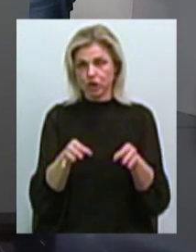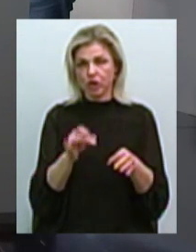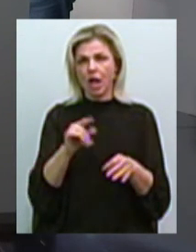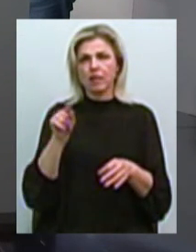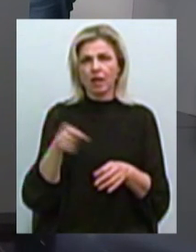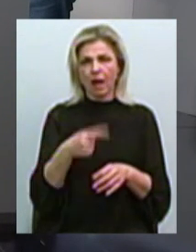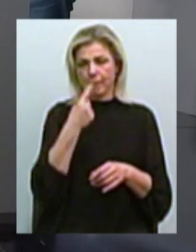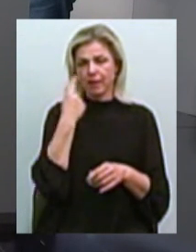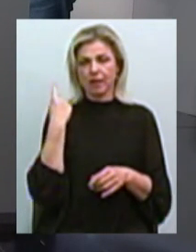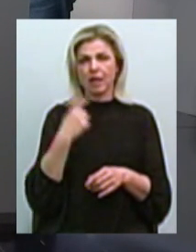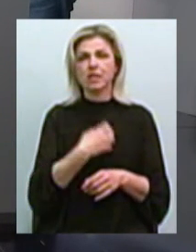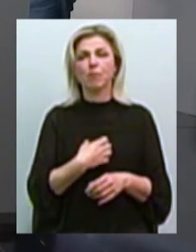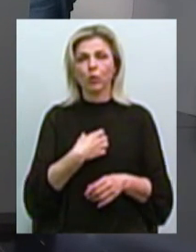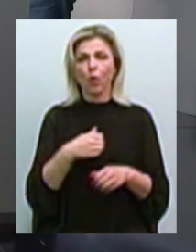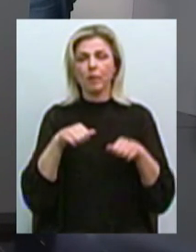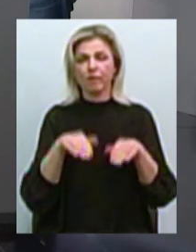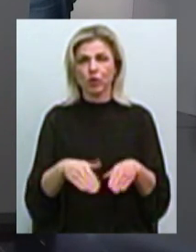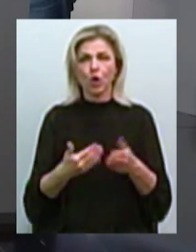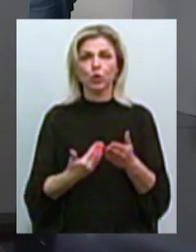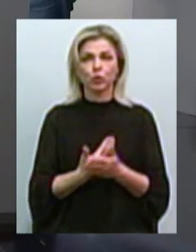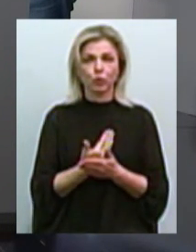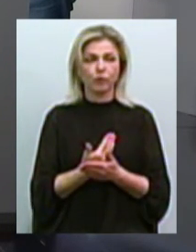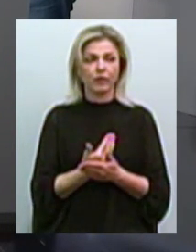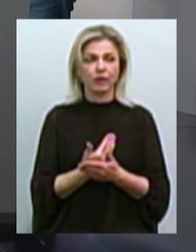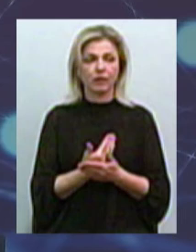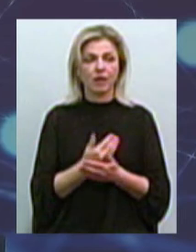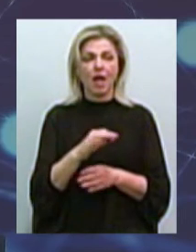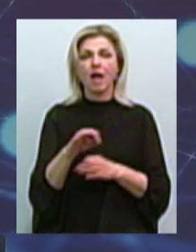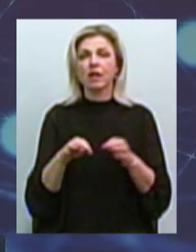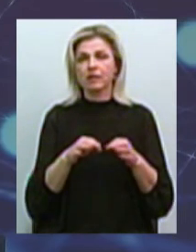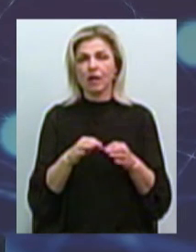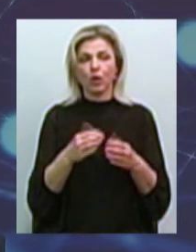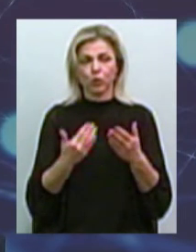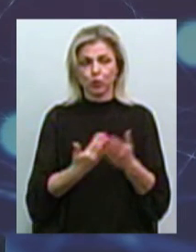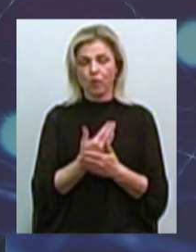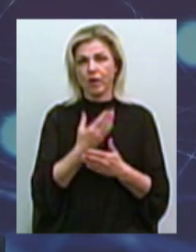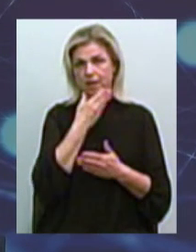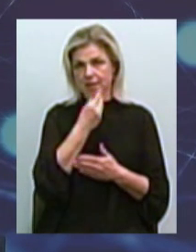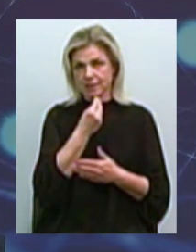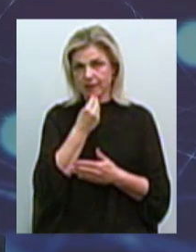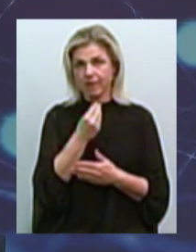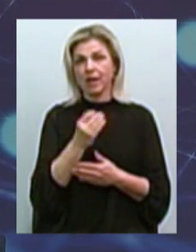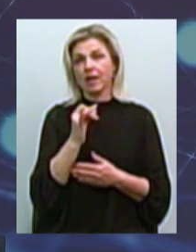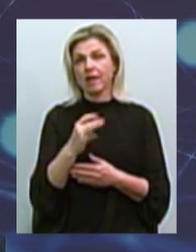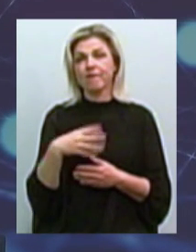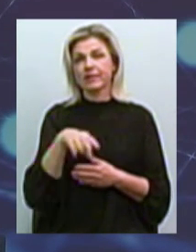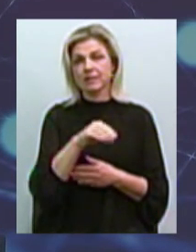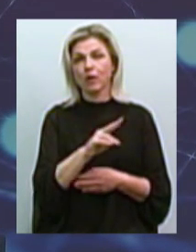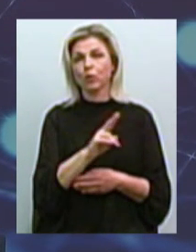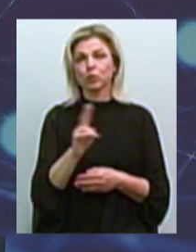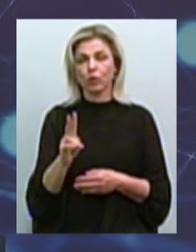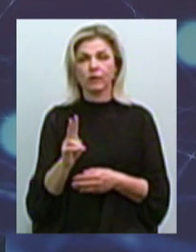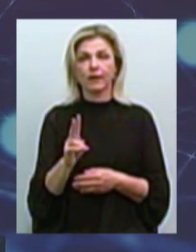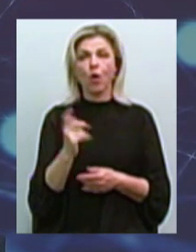щас, вот недавно исполком принял новий архетип, більш-менш симпатичний, красивий. І зараз всіх, хто, ну,